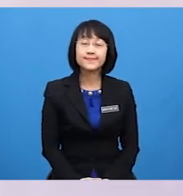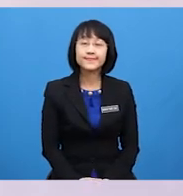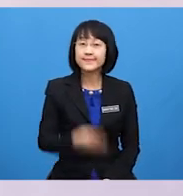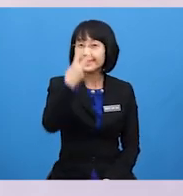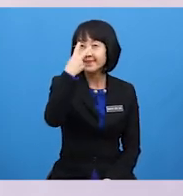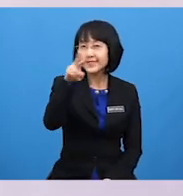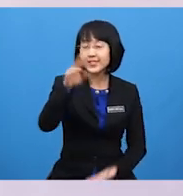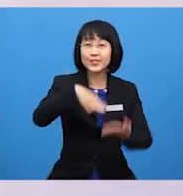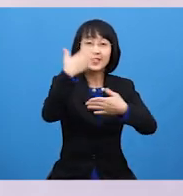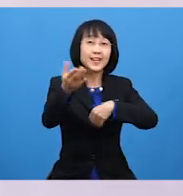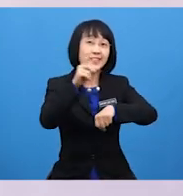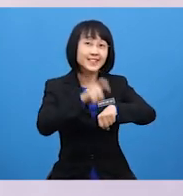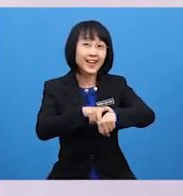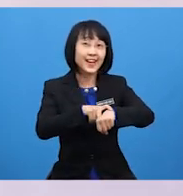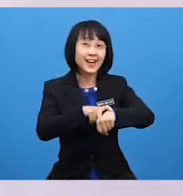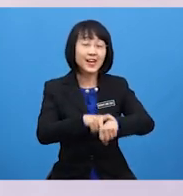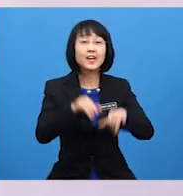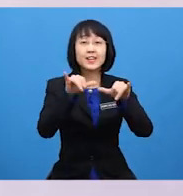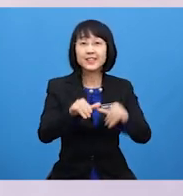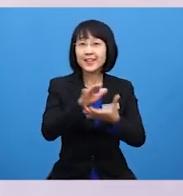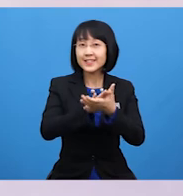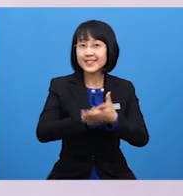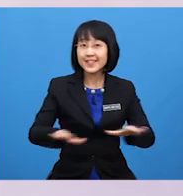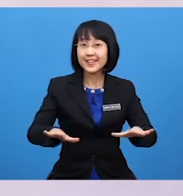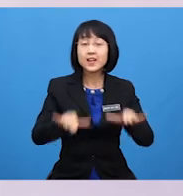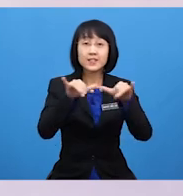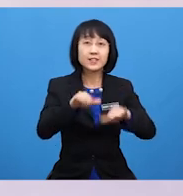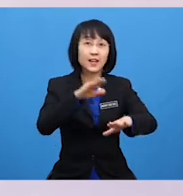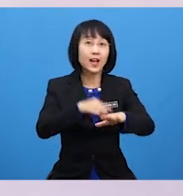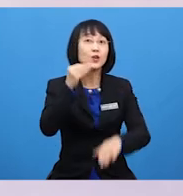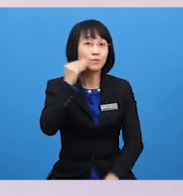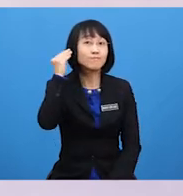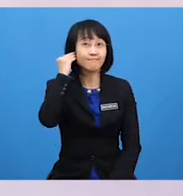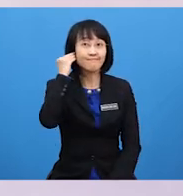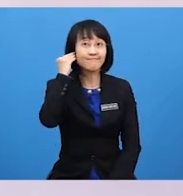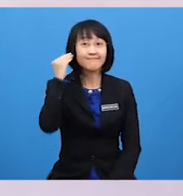See you next time Stay safe Stay at home